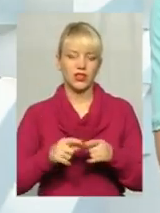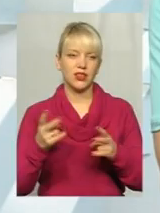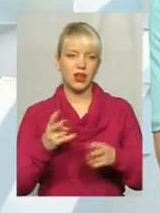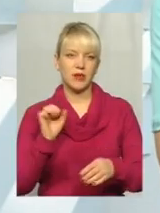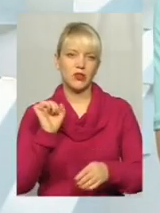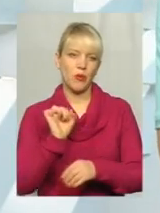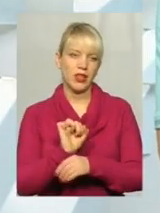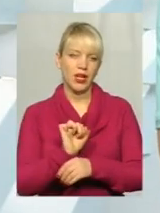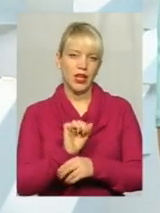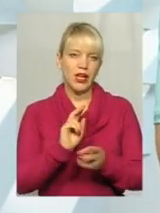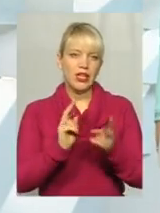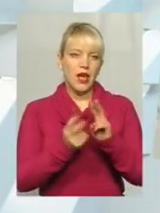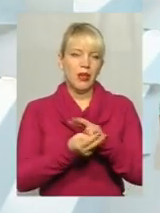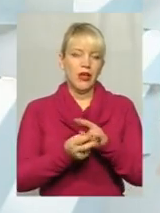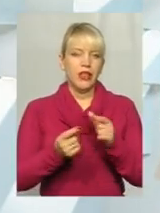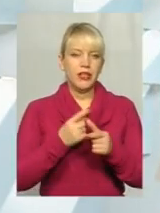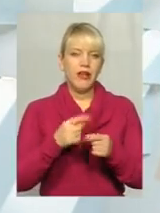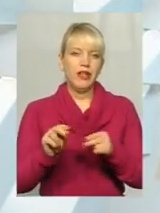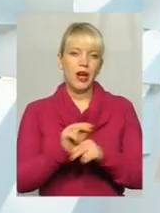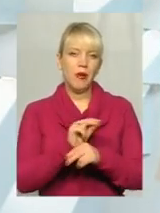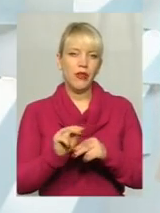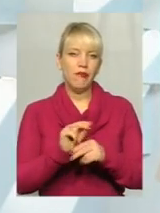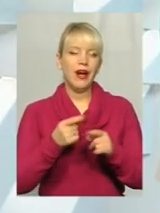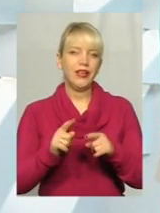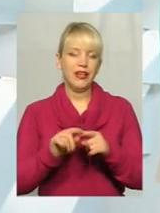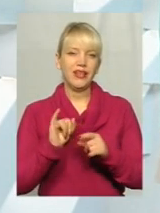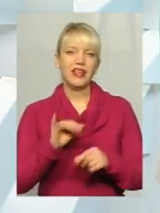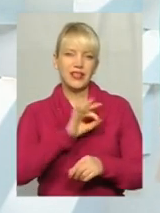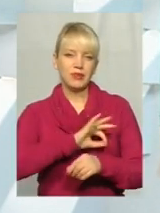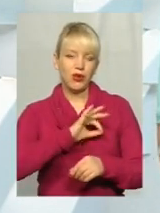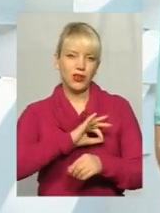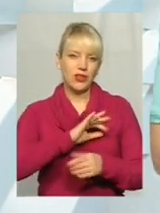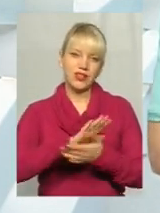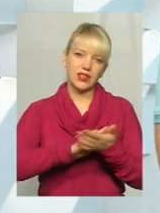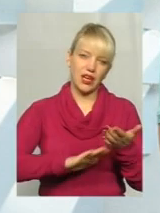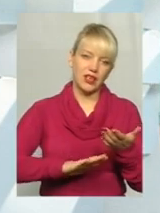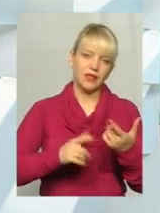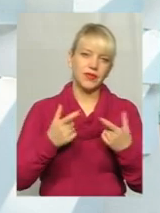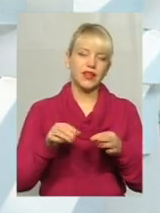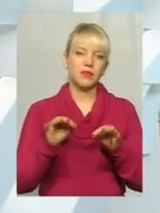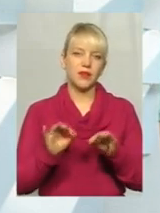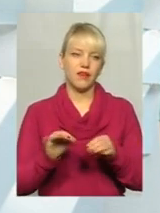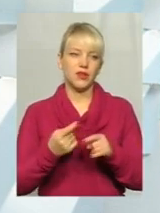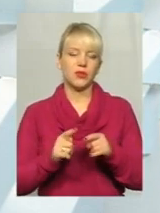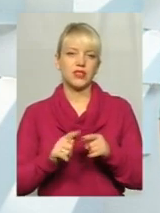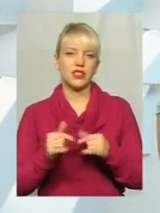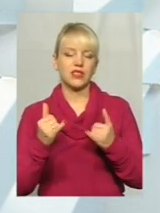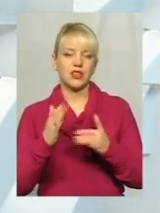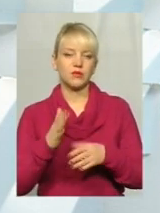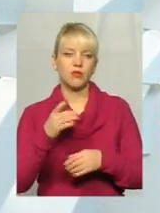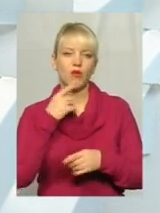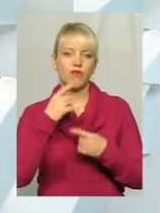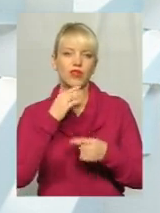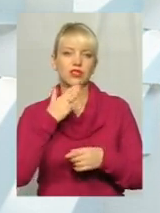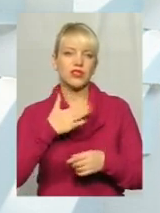зупинити, замінити чи відремонтувати і далі експлуатувати. Де правда, про це зараз говоритимемо із